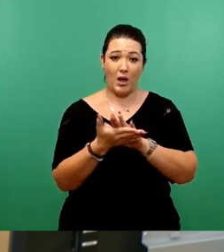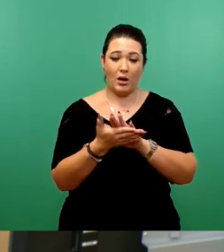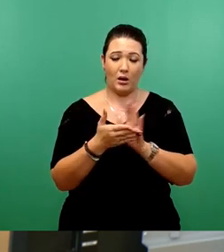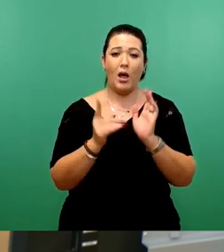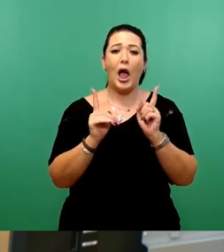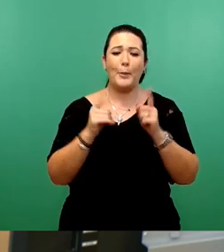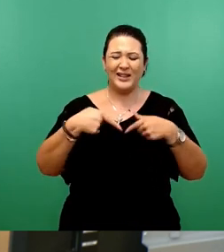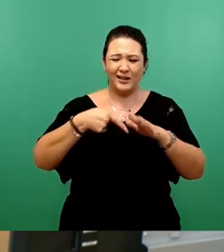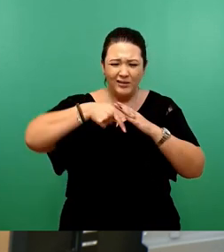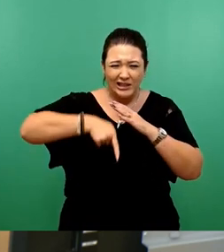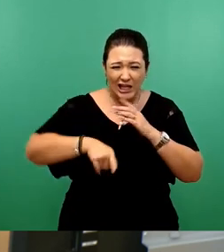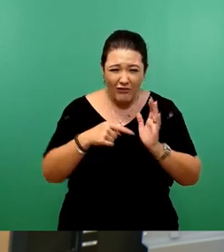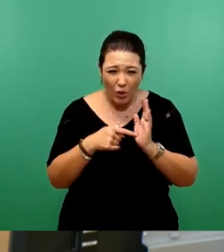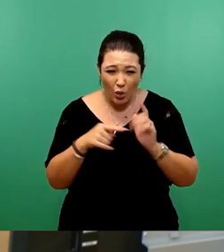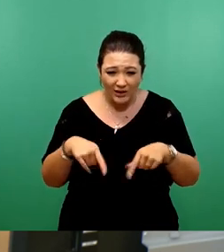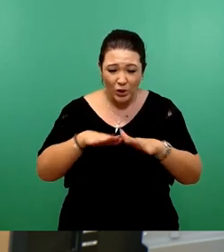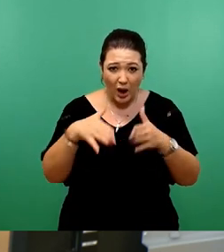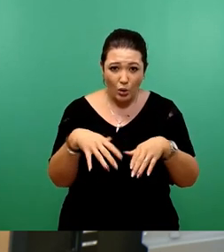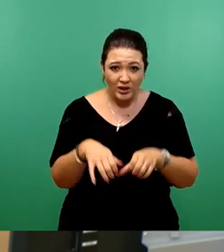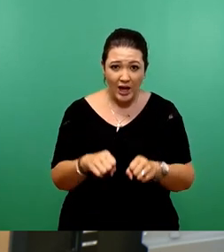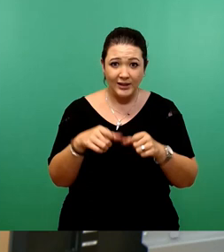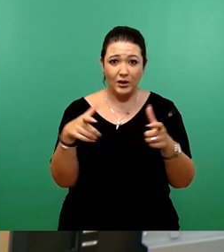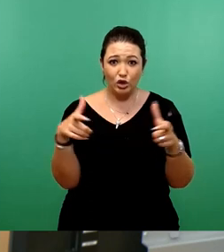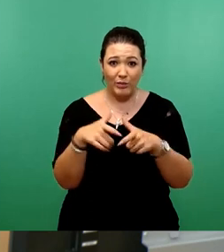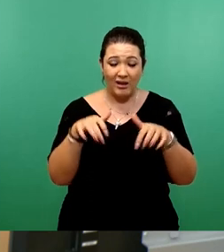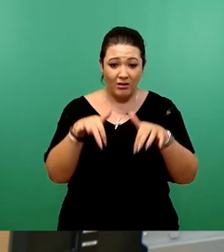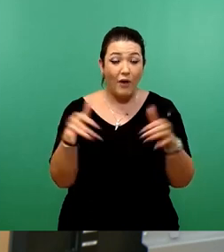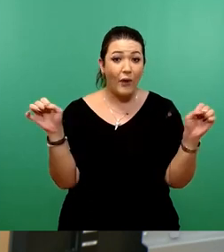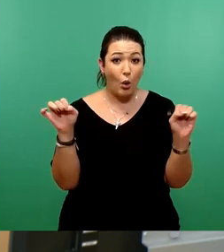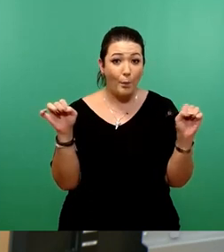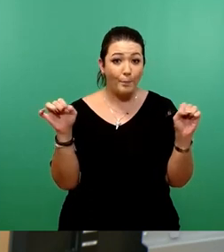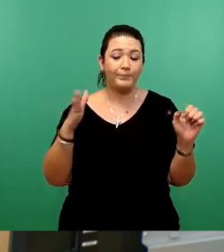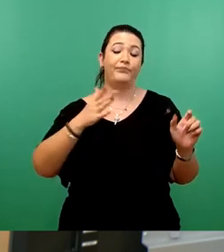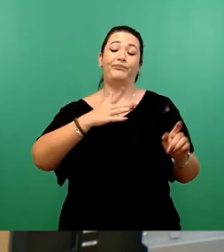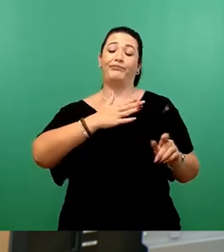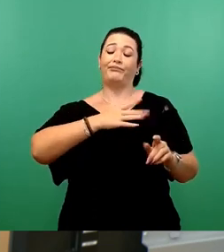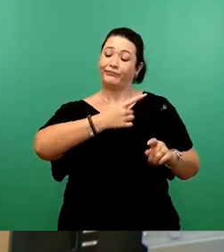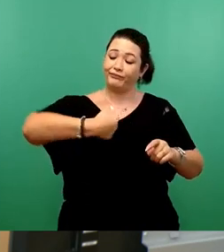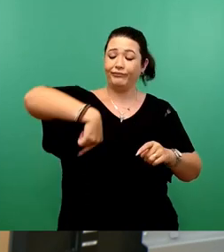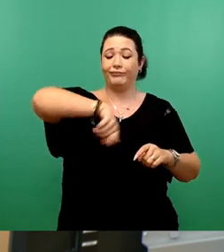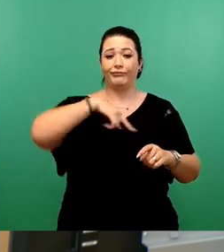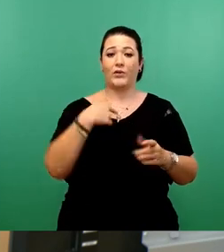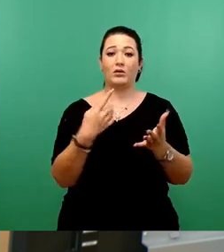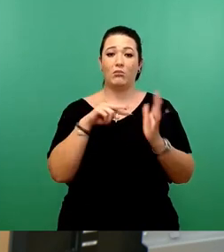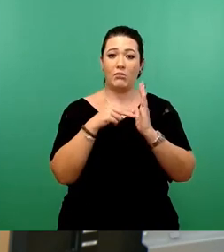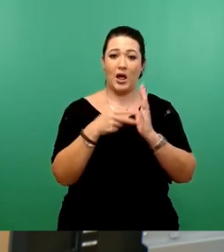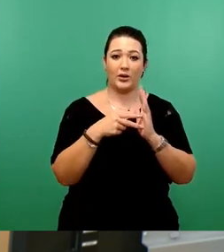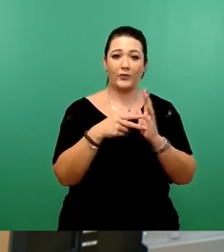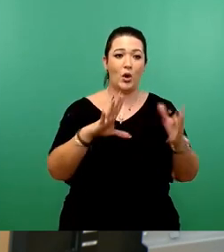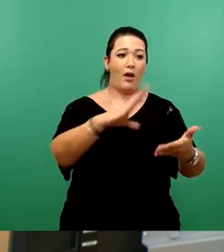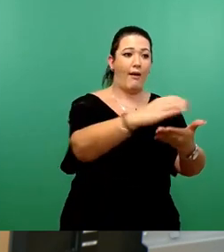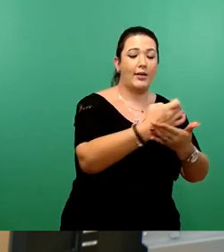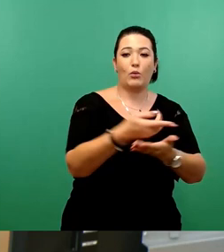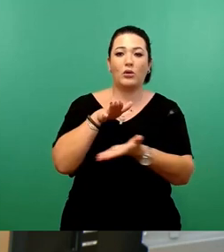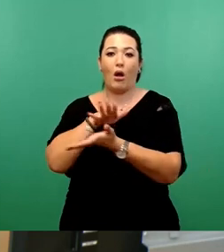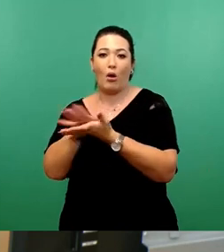dass wir eine Haushaltssperre haben? Der tiefere Grund ist, dass unsere Planung, Einnahmen und Ausgaben einfach mal in der Vergangenheit